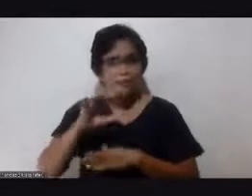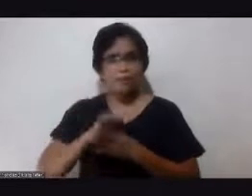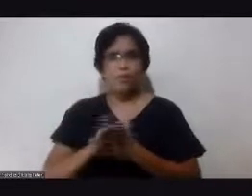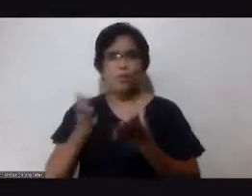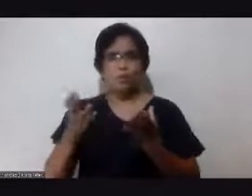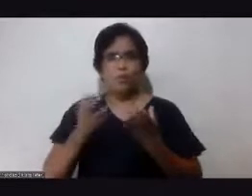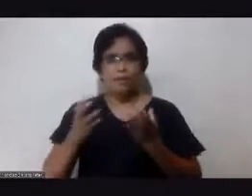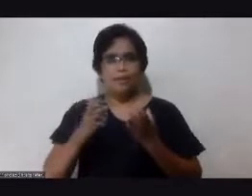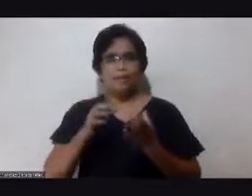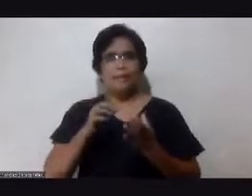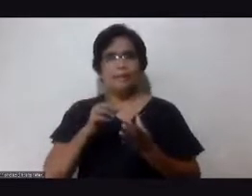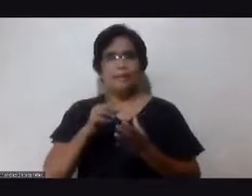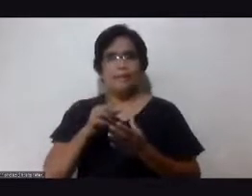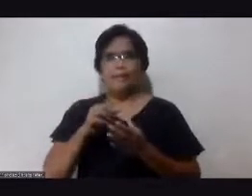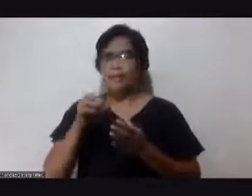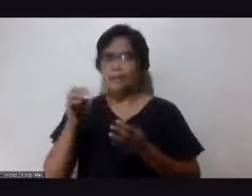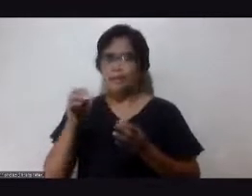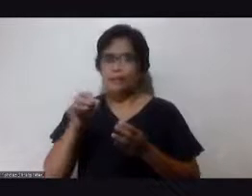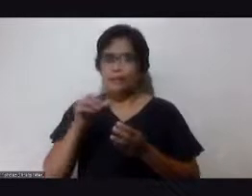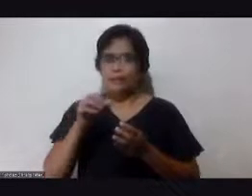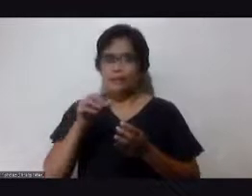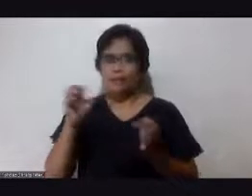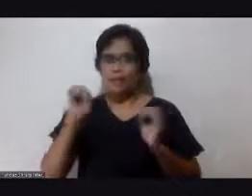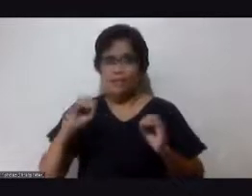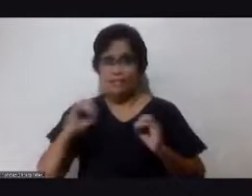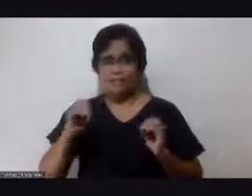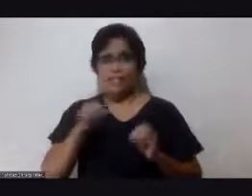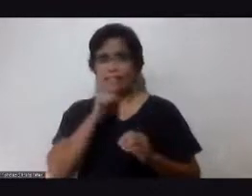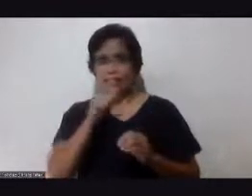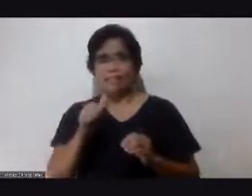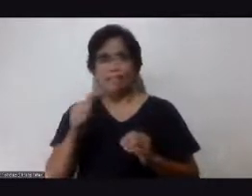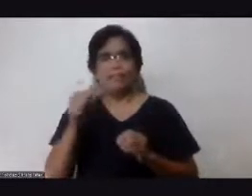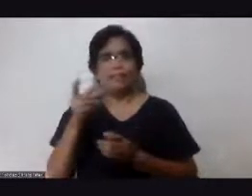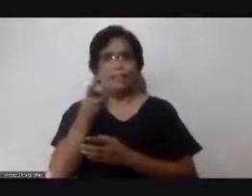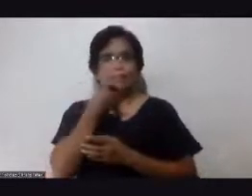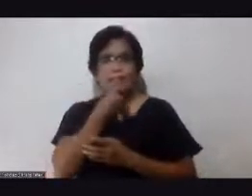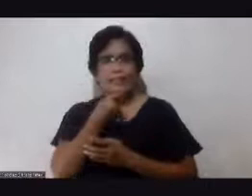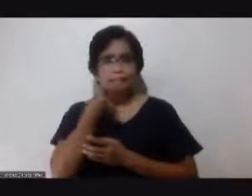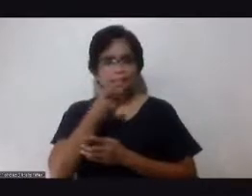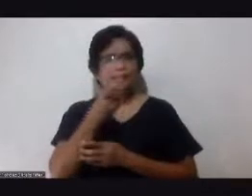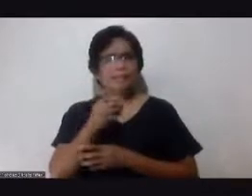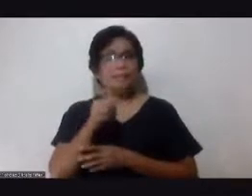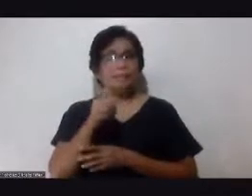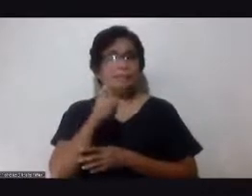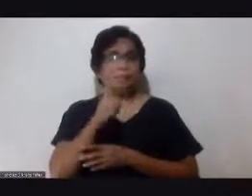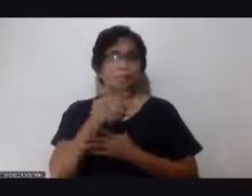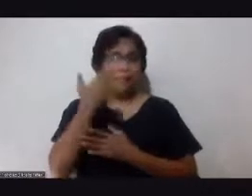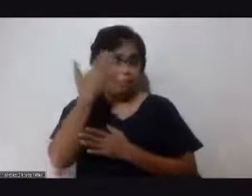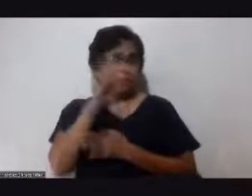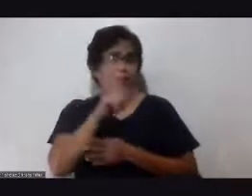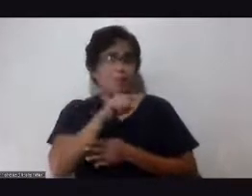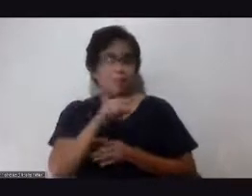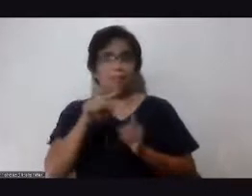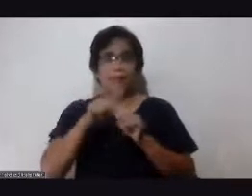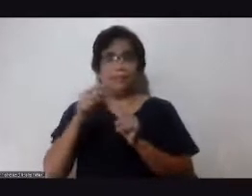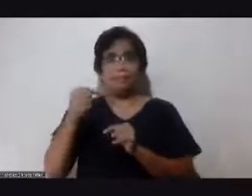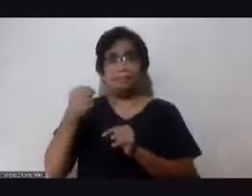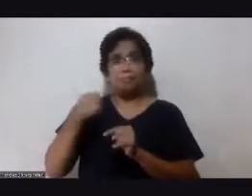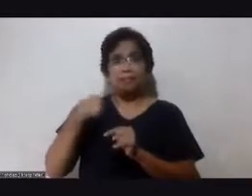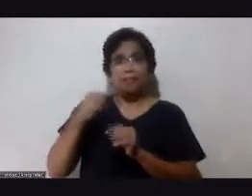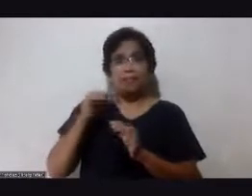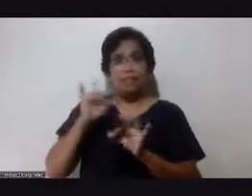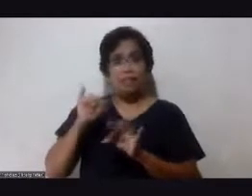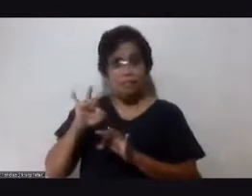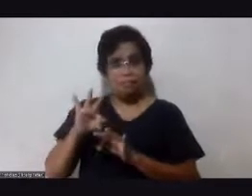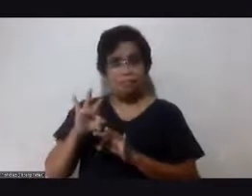na hindi tayo magka-diabetes okay? Ewan ko sa inyo pero ewan ko sa kanila or ano pero ako kung maaari lang